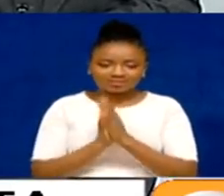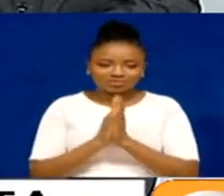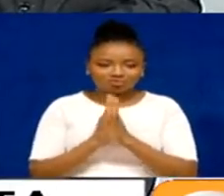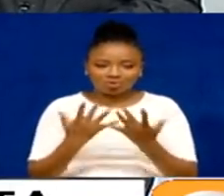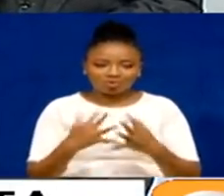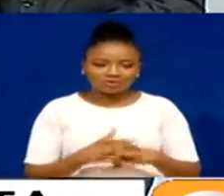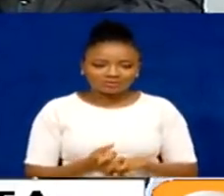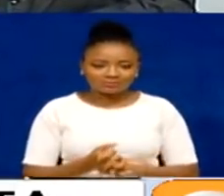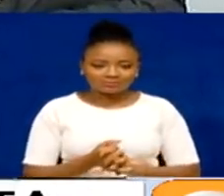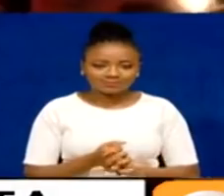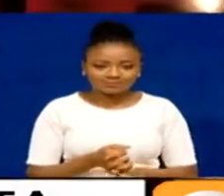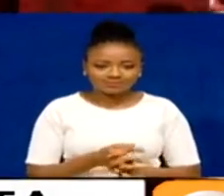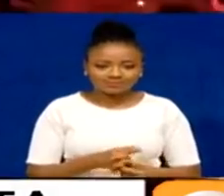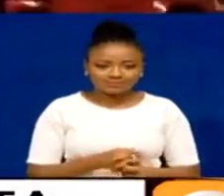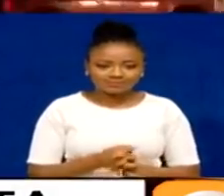hawa famu.